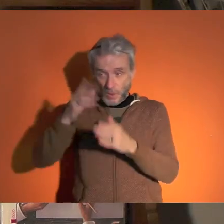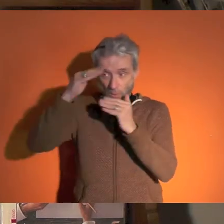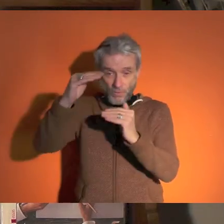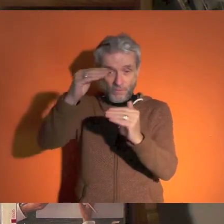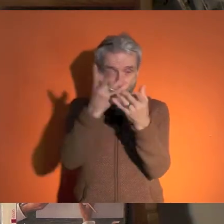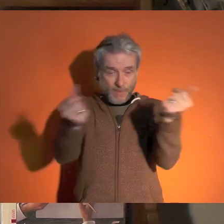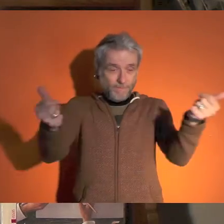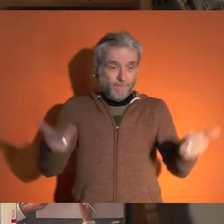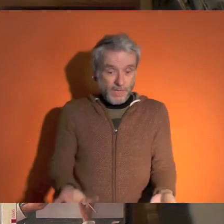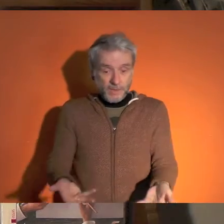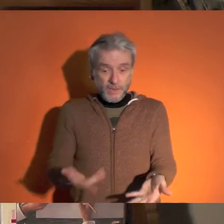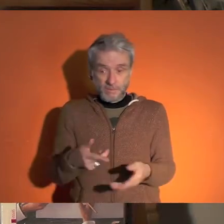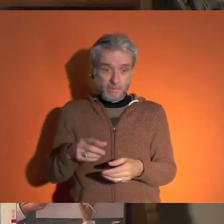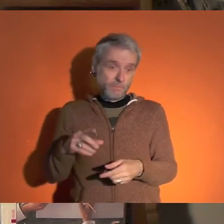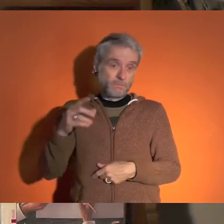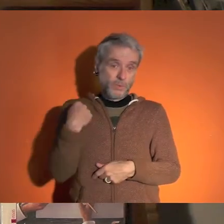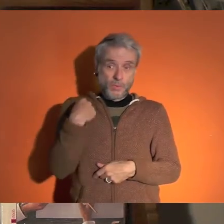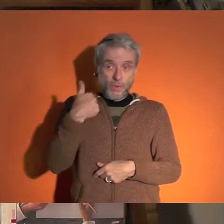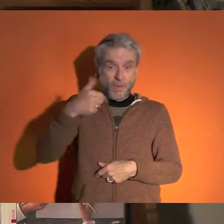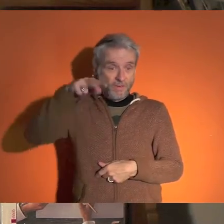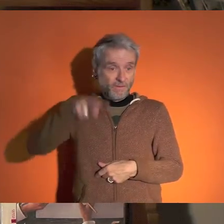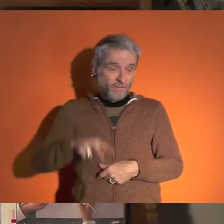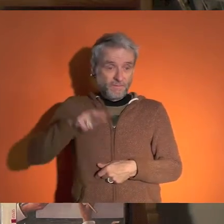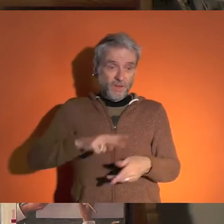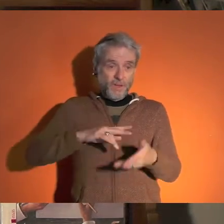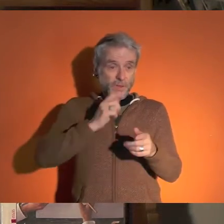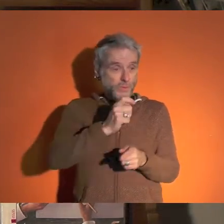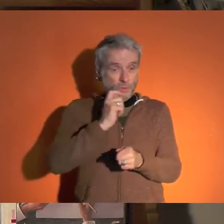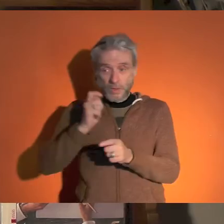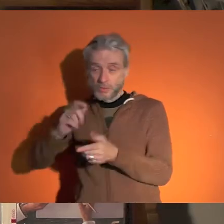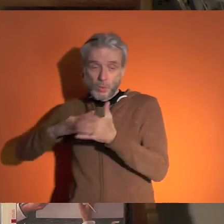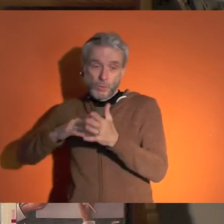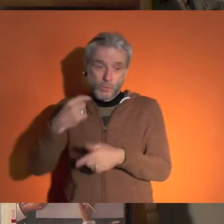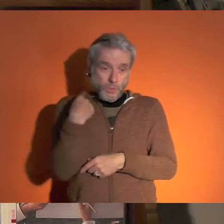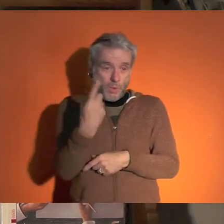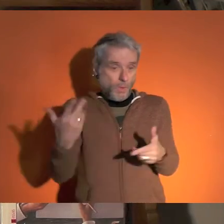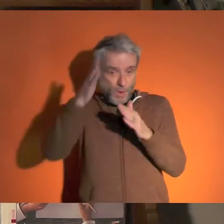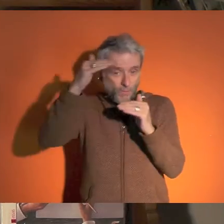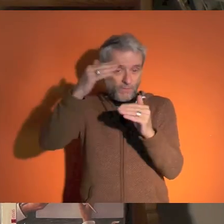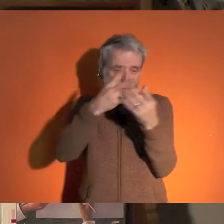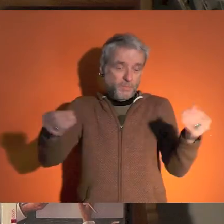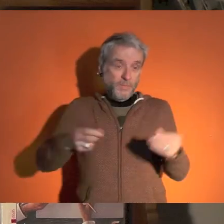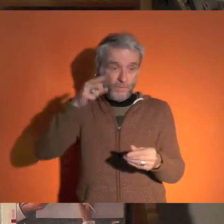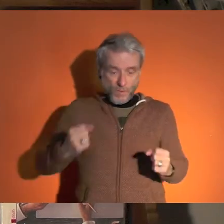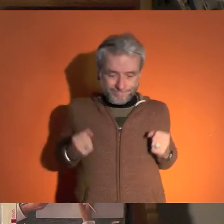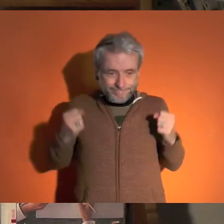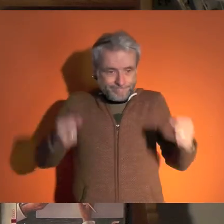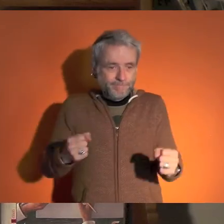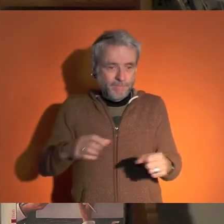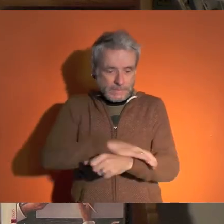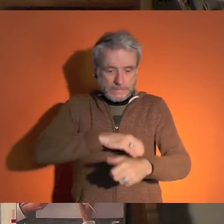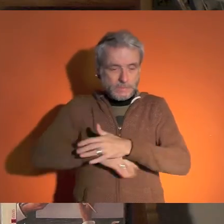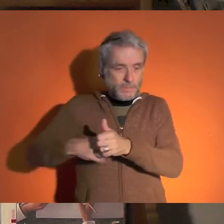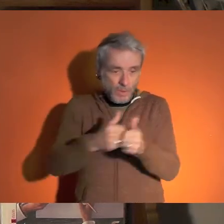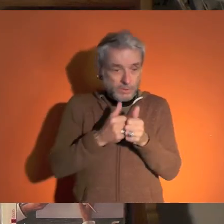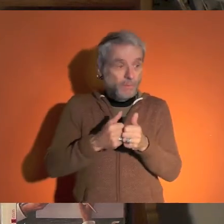si le manque de confiance est ce qui est le premier point dans tous les sondages, que pour vous nous faire, nous